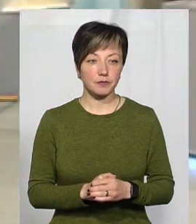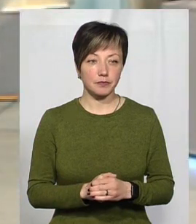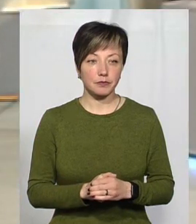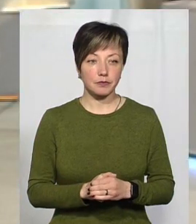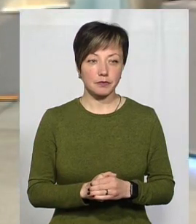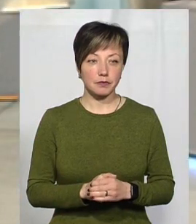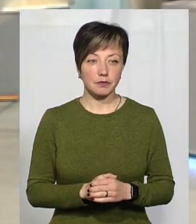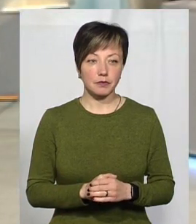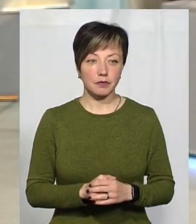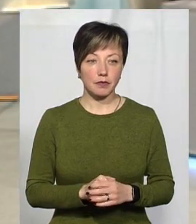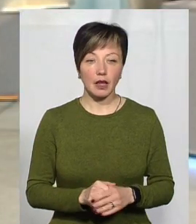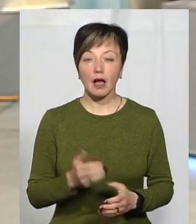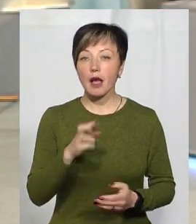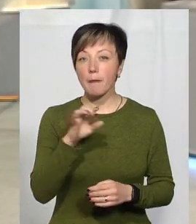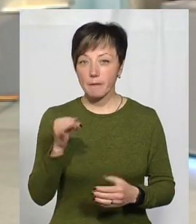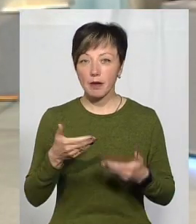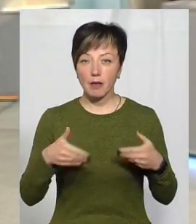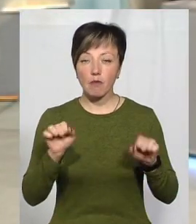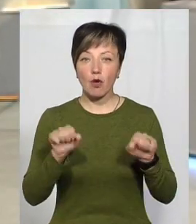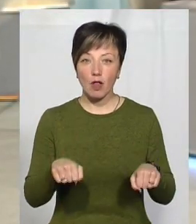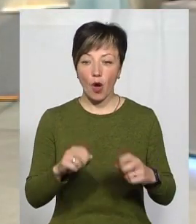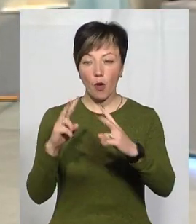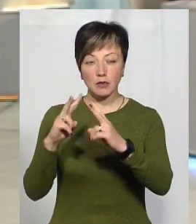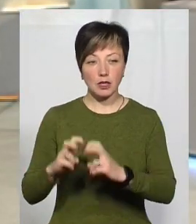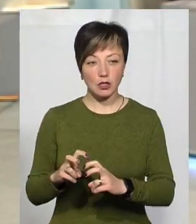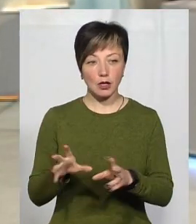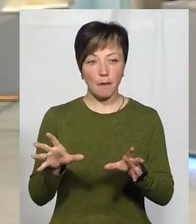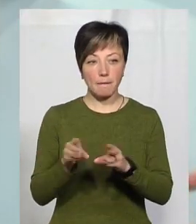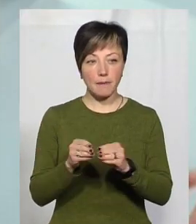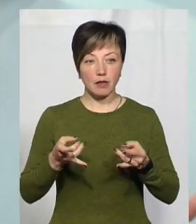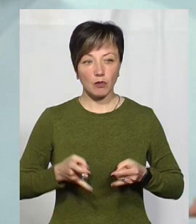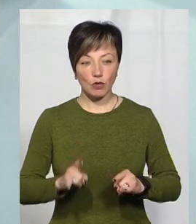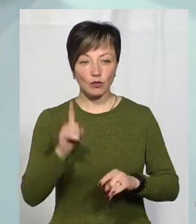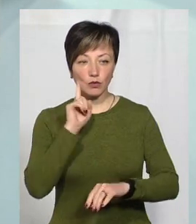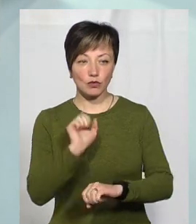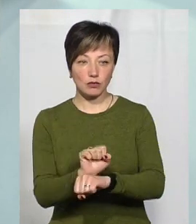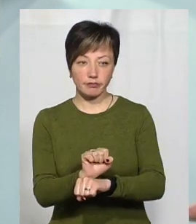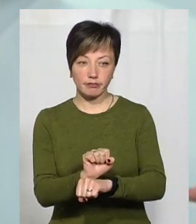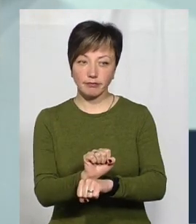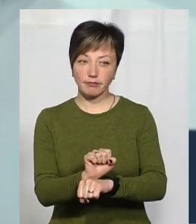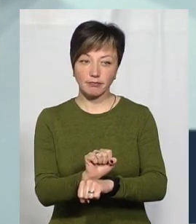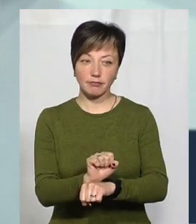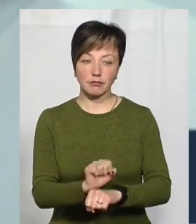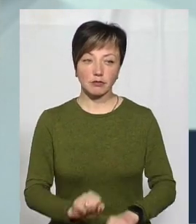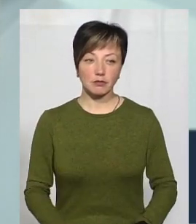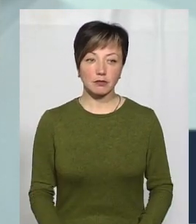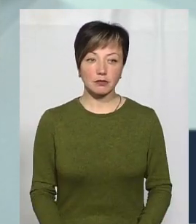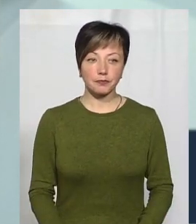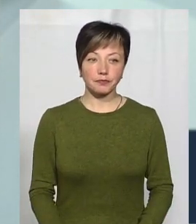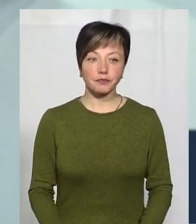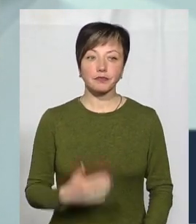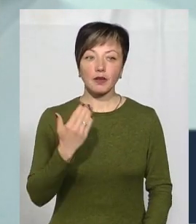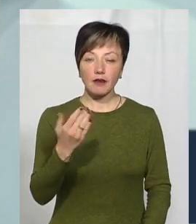Якщо б ми могли обстежити партнера, партнерські пологи в нас теж призупинені, це теж проблема. Так, так.